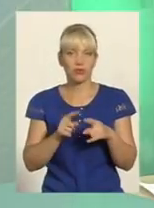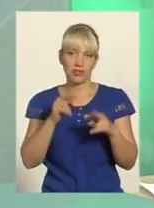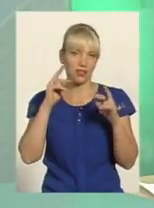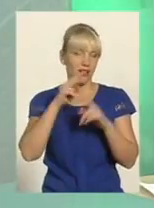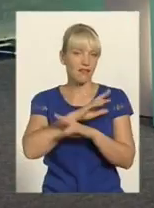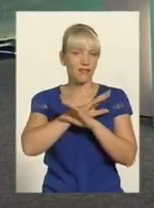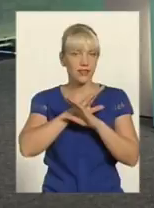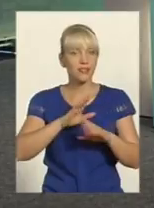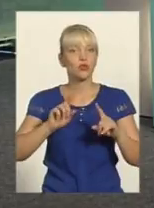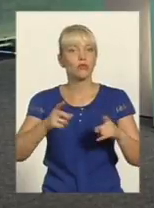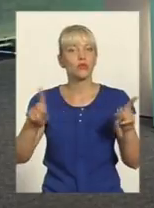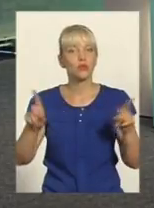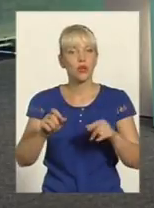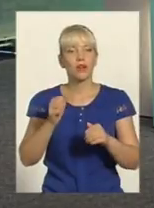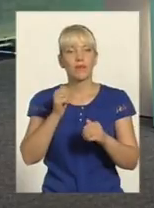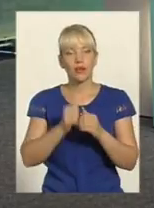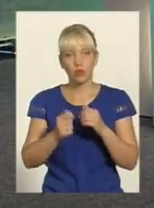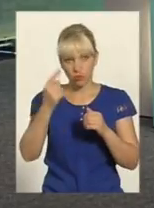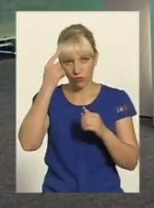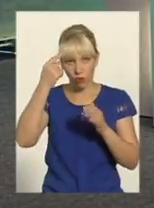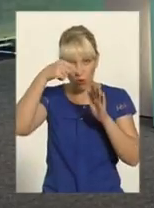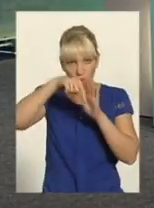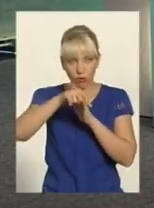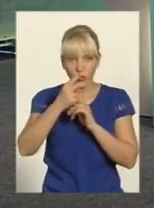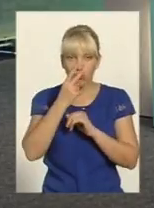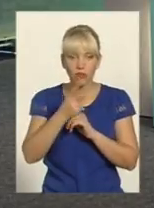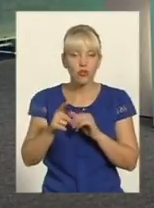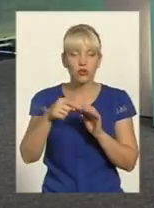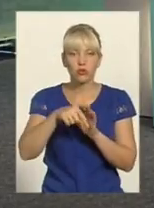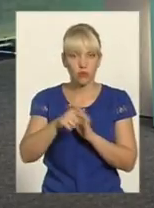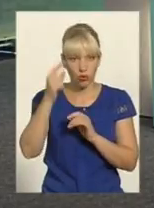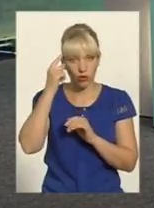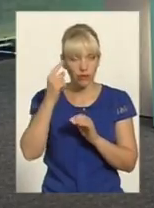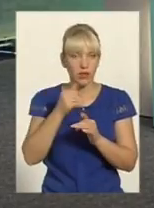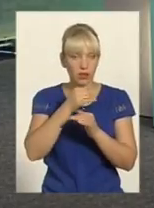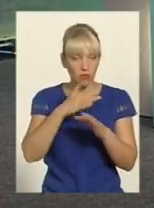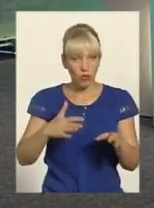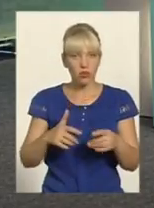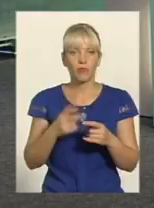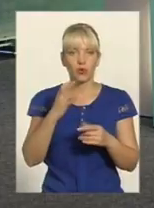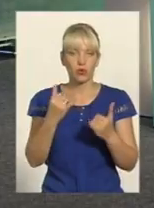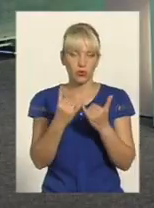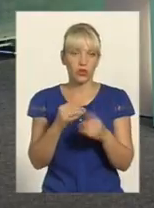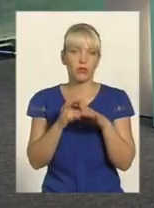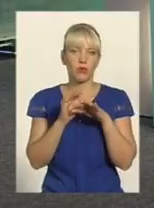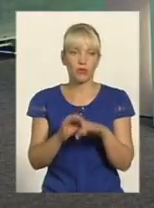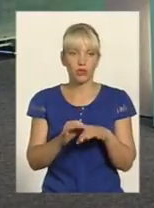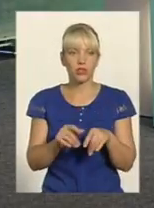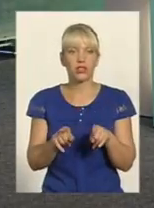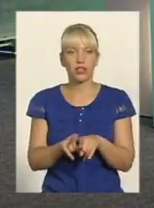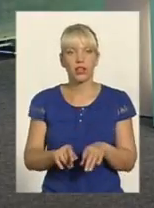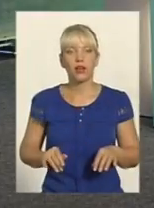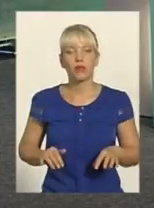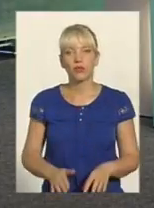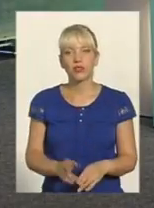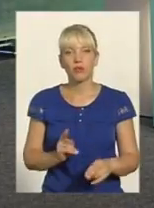кожному в голову подивитися, це не є реально Але ми проводимо сьогодні такі відповідні процеси, профілактичну